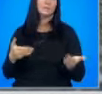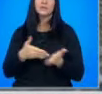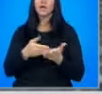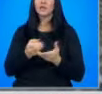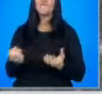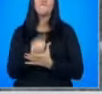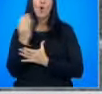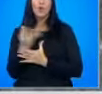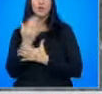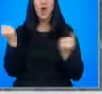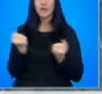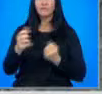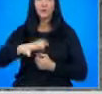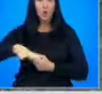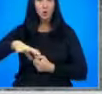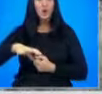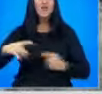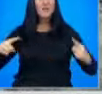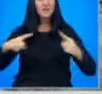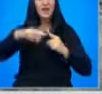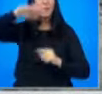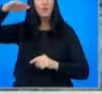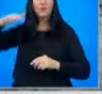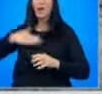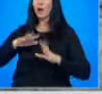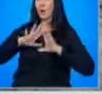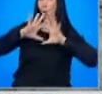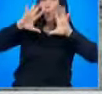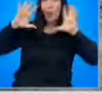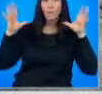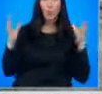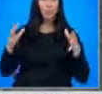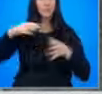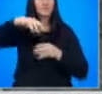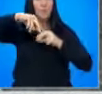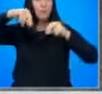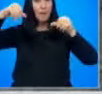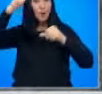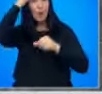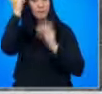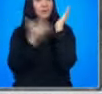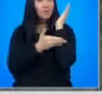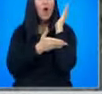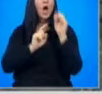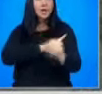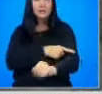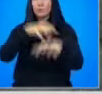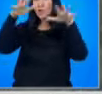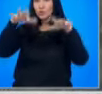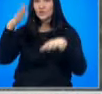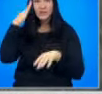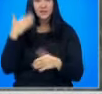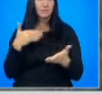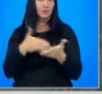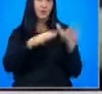активност на острова, на върха на планината се е насъбрал голямо количество пепел, камъни и дървета. А проливните валежи в страната са станали причина